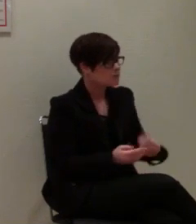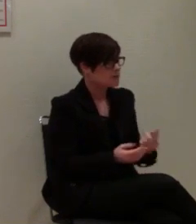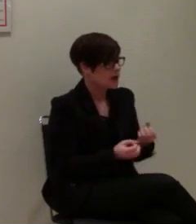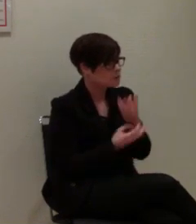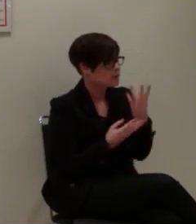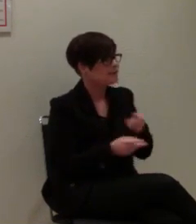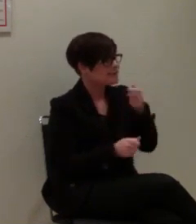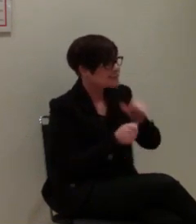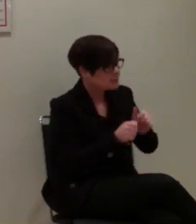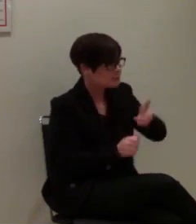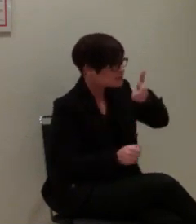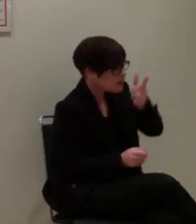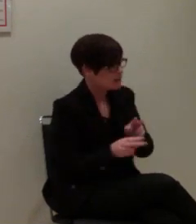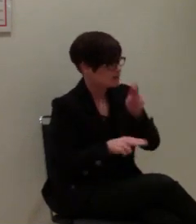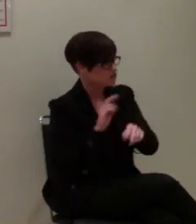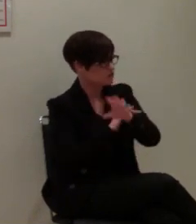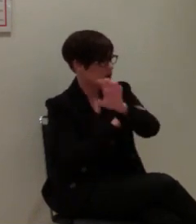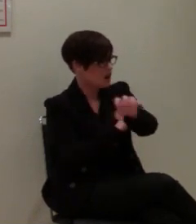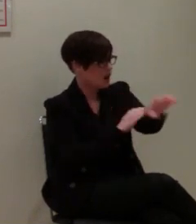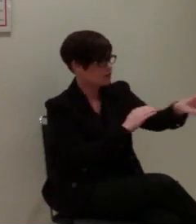300 Leitstellen hier in Deutschland haben.